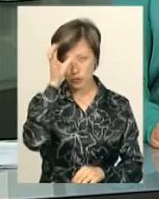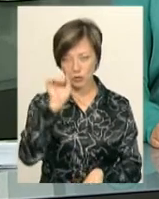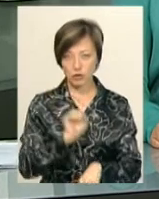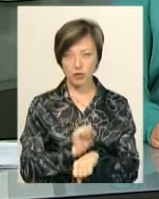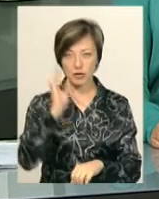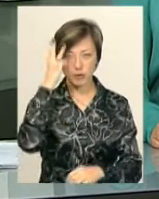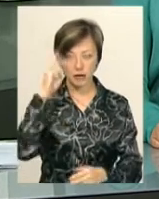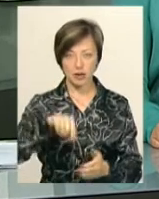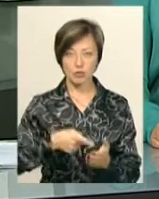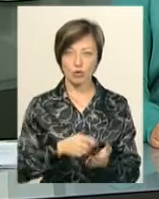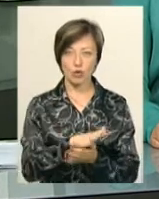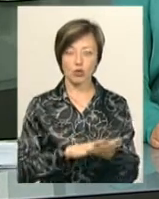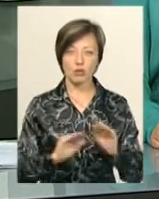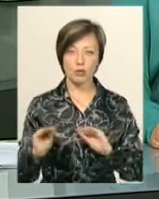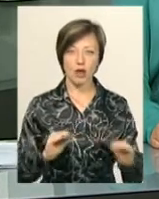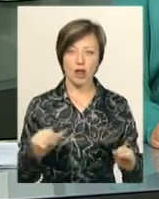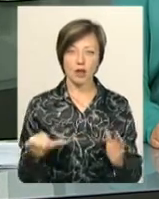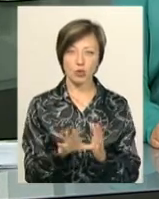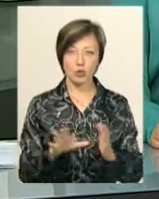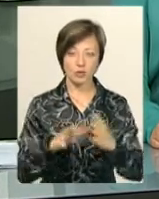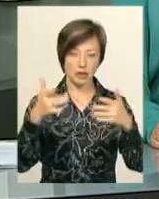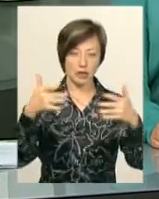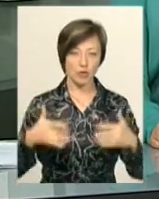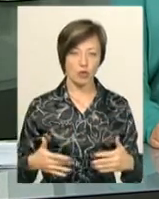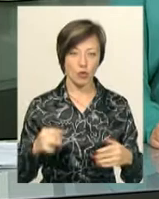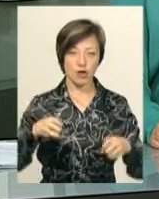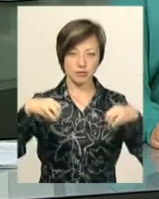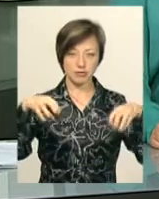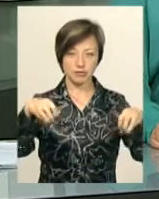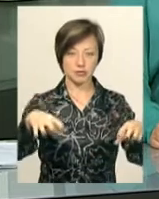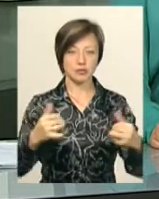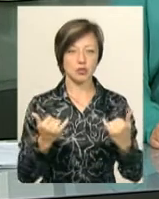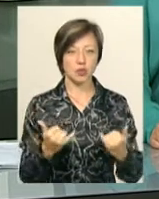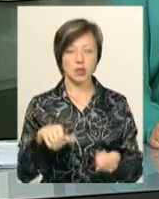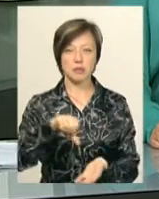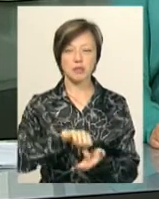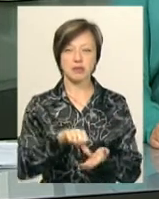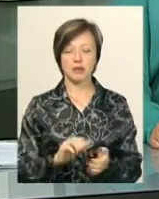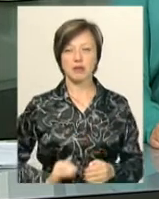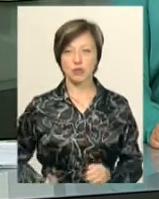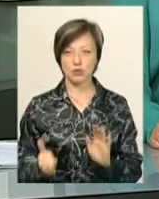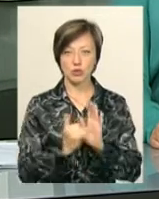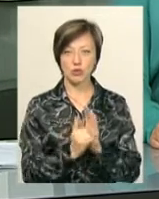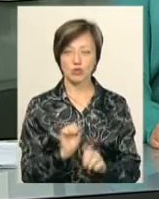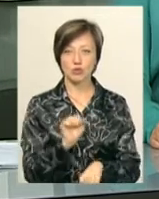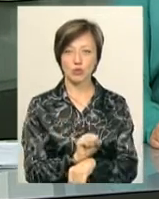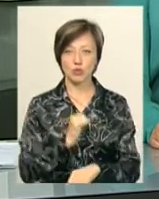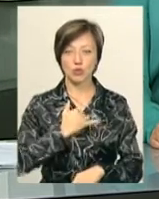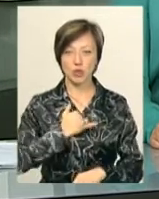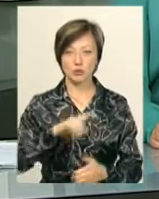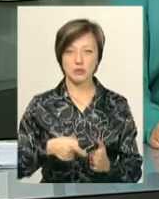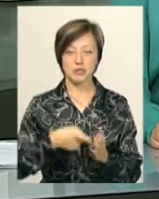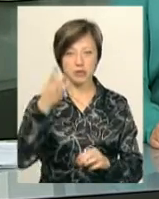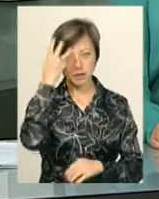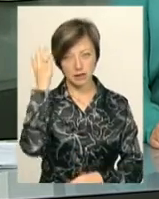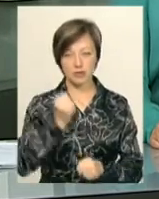у Хмельницькому продовжують облаштовувати електронними табло та сіті-лайтами. Сьогодні представники компанії, яка встановила зупинки в нашому обласному